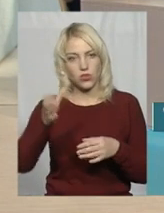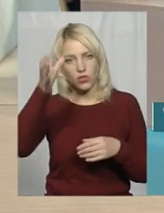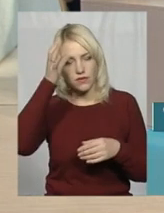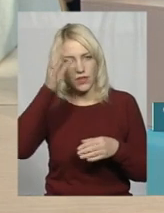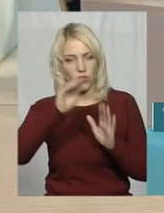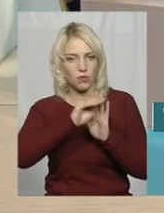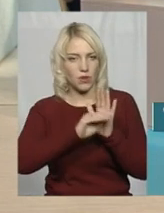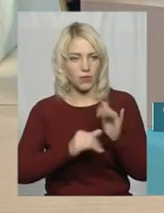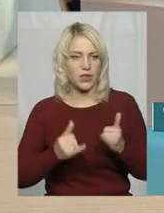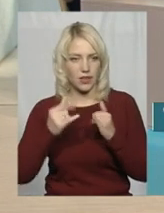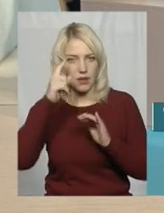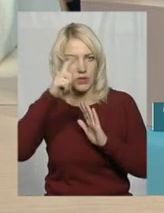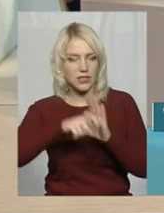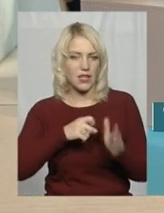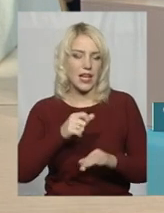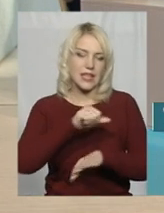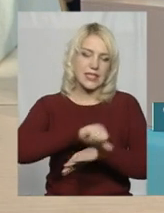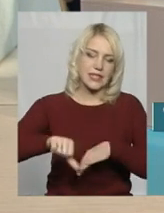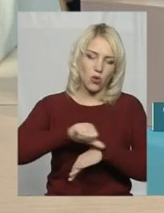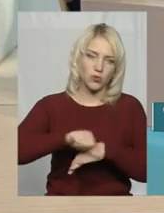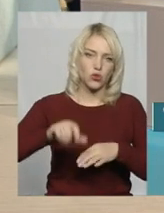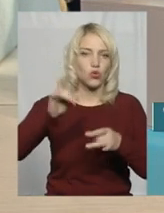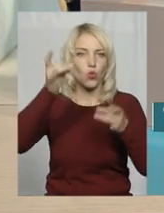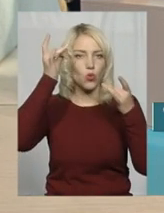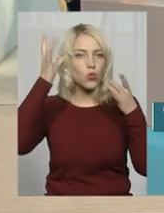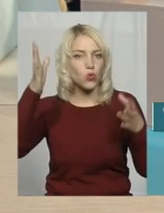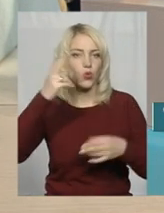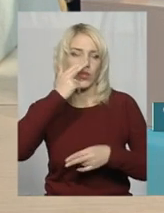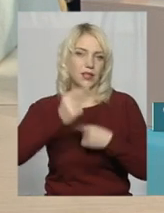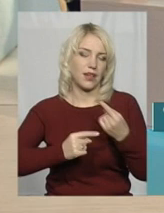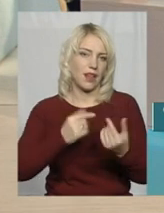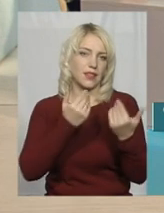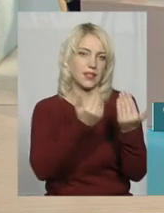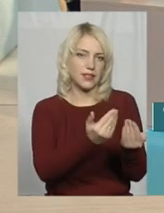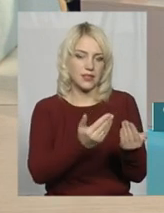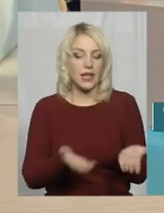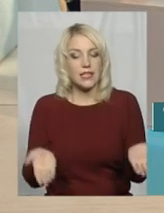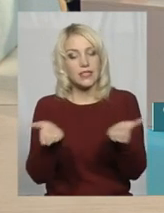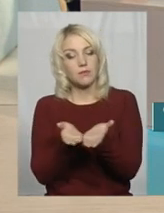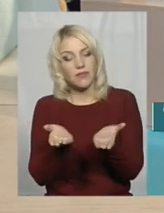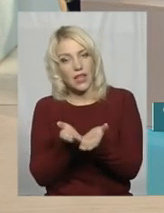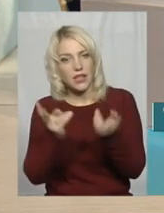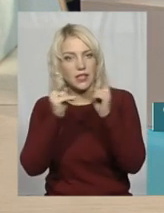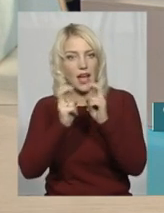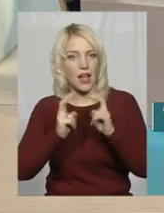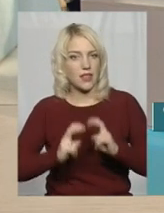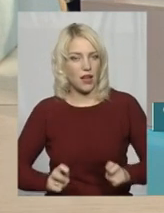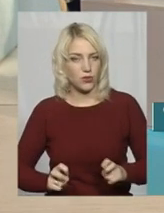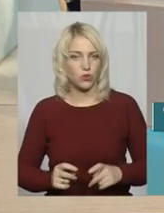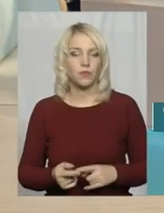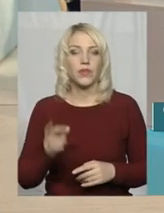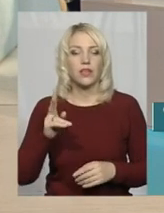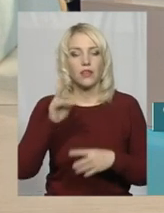для пізнання зарубіжної культури, традицій, співставлення, аналізу. Вже, як